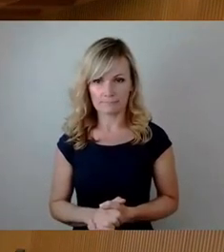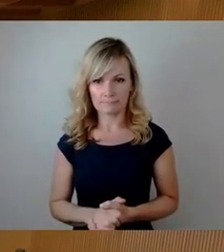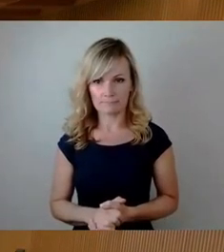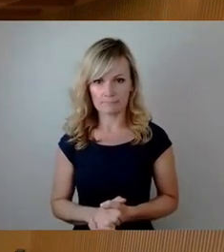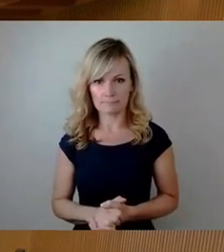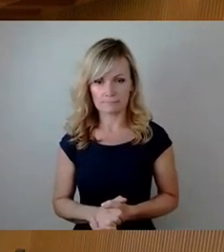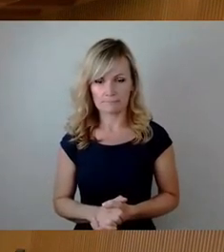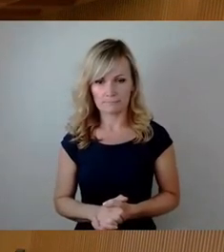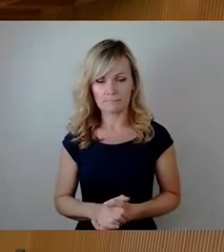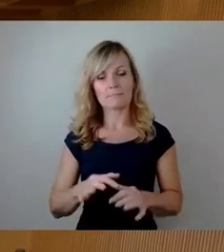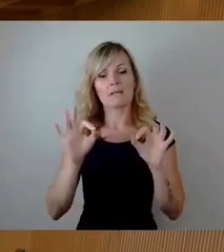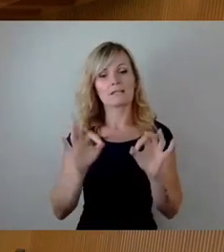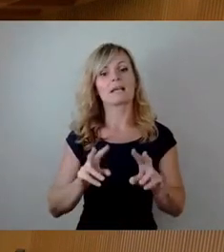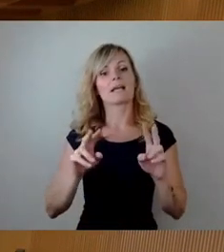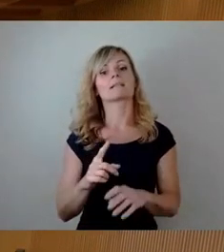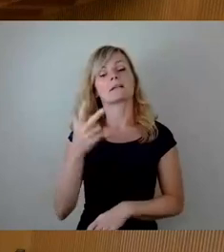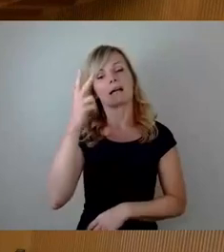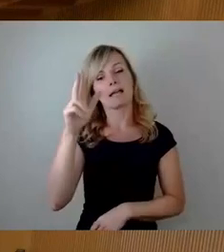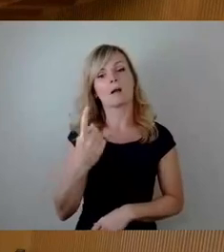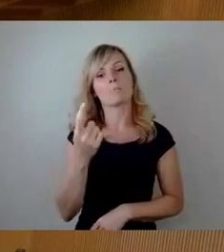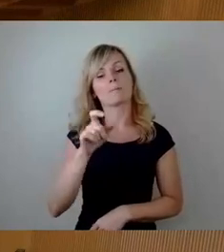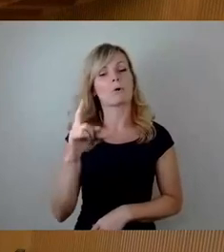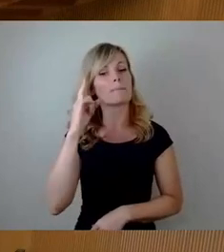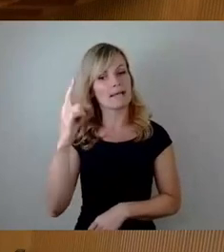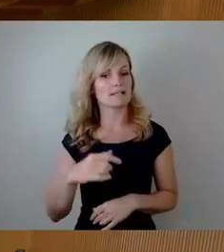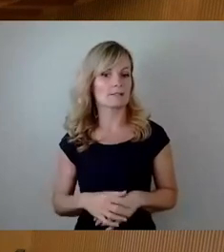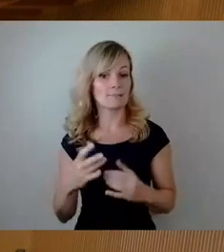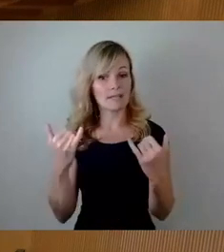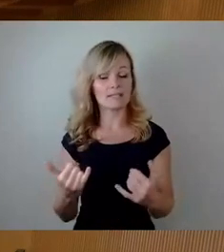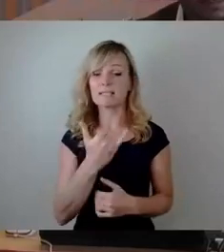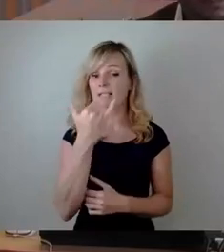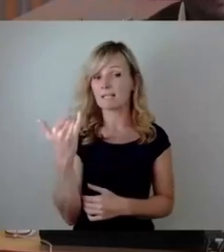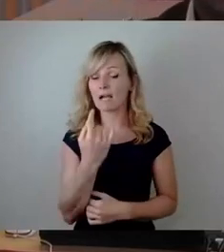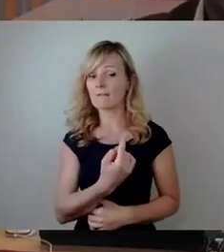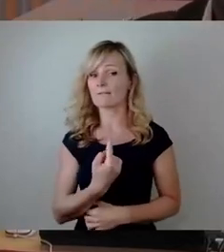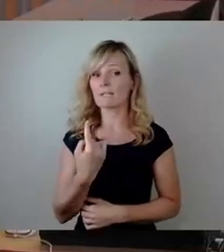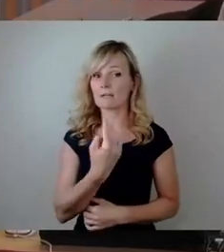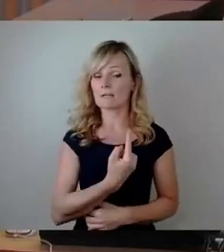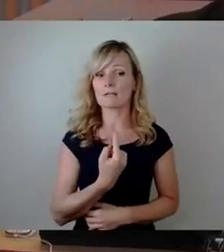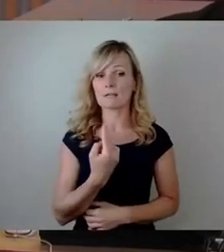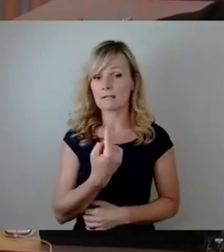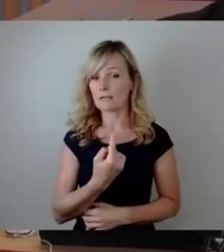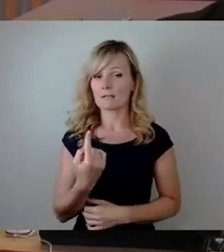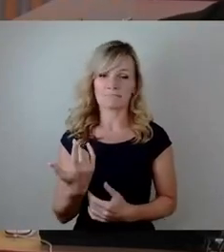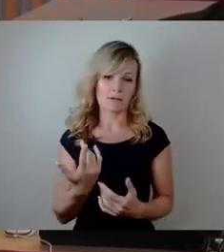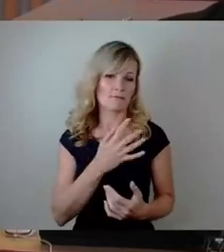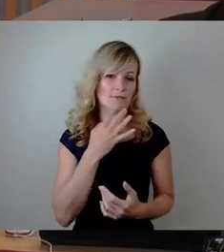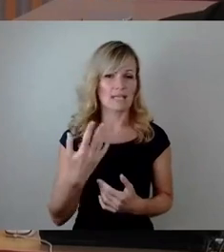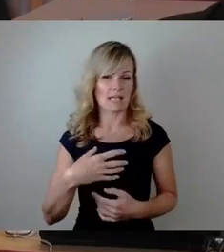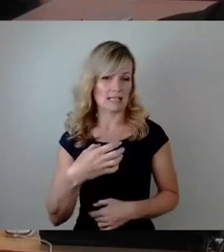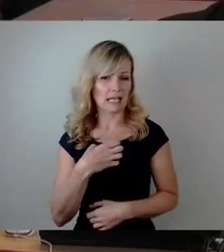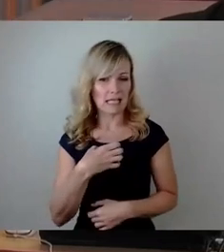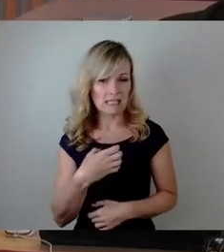Sehr geehrter Herr Oberbürgermeister, wir hatten ja in diesem Jahr auch von vielen Dresdnern und